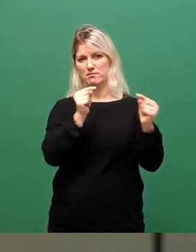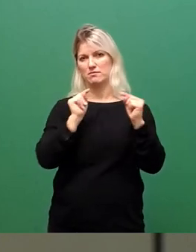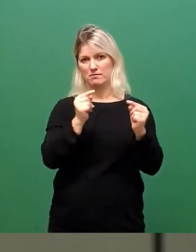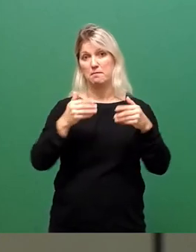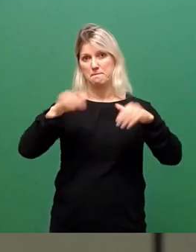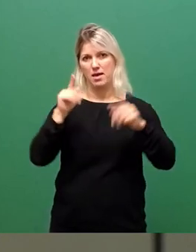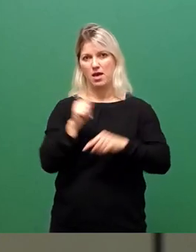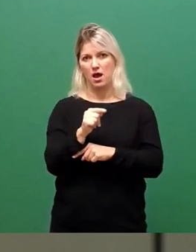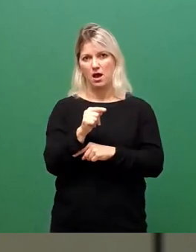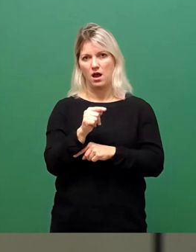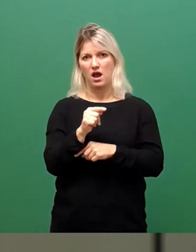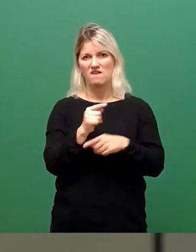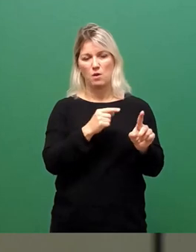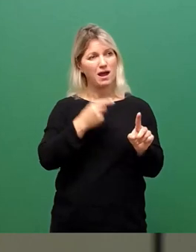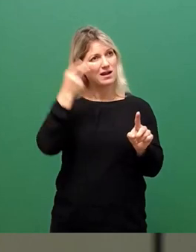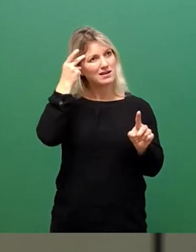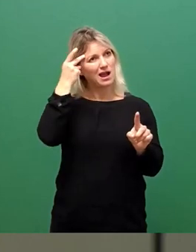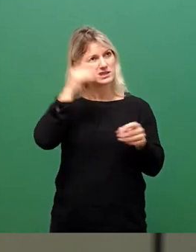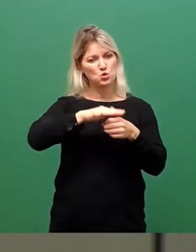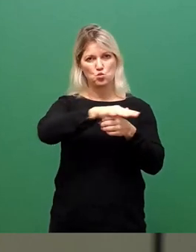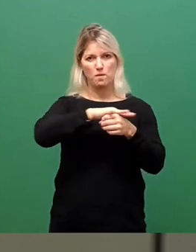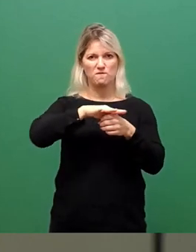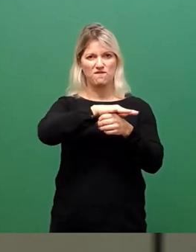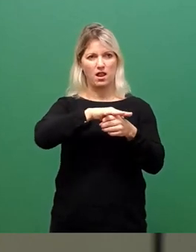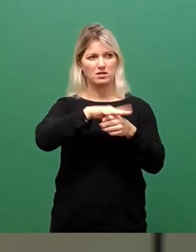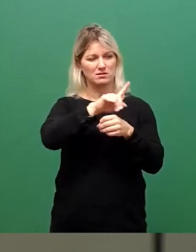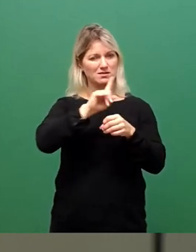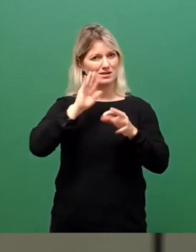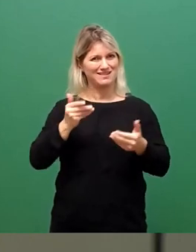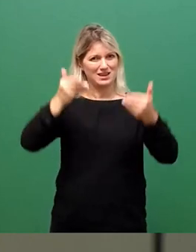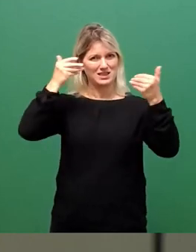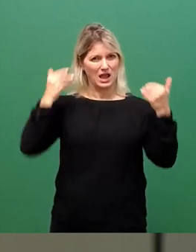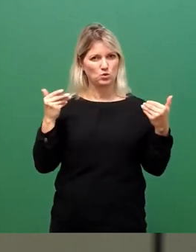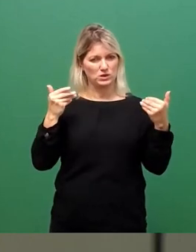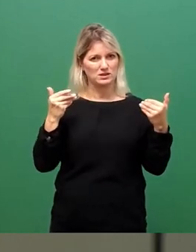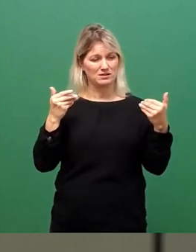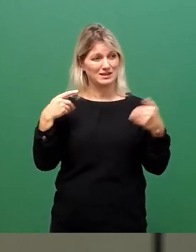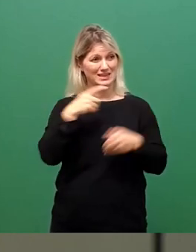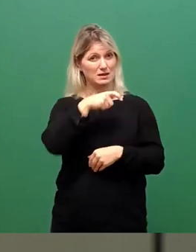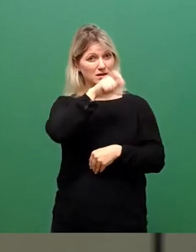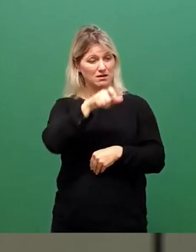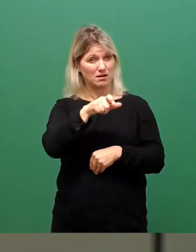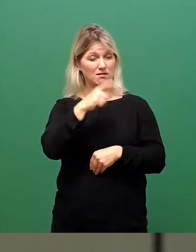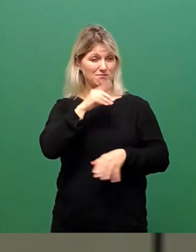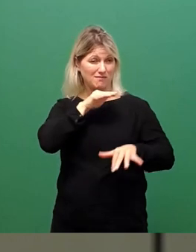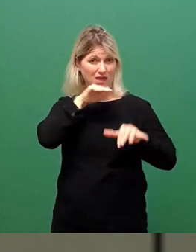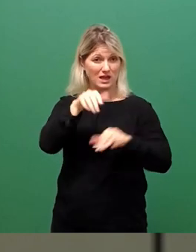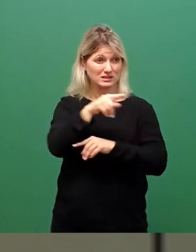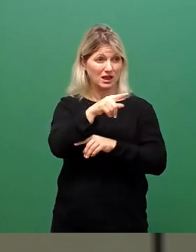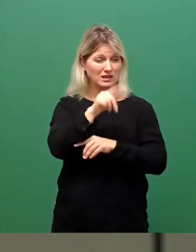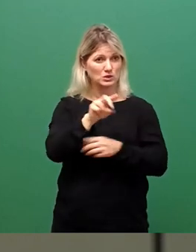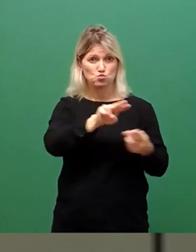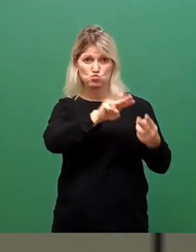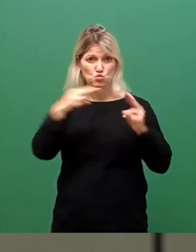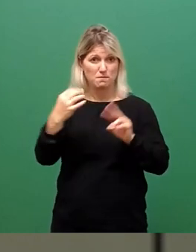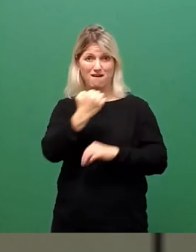geistige Umfeld, der geistige Hintergrund, der diese Menschen von der Hetze jetzt zur Gewaltanwendung geführt hat, genau der gleiche